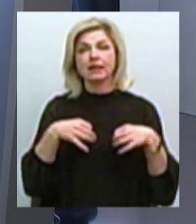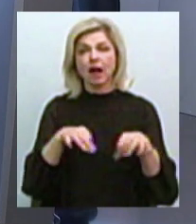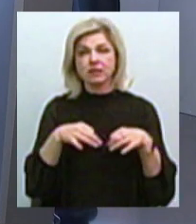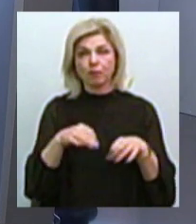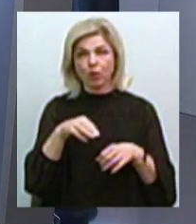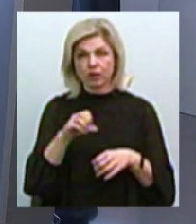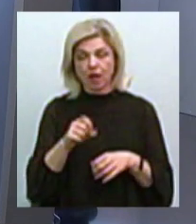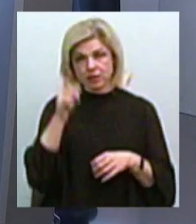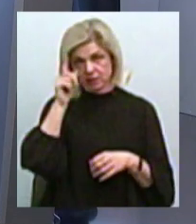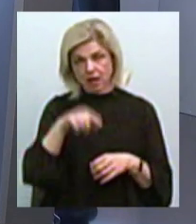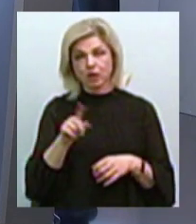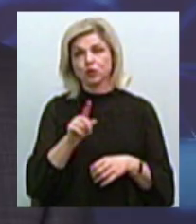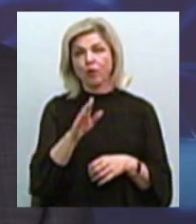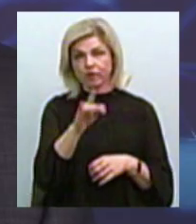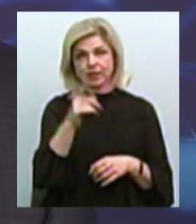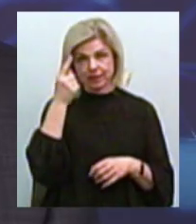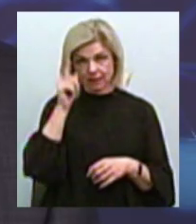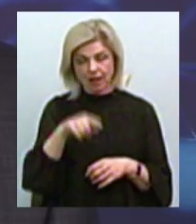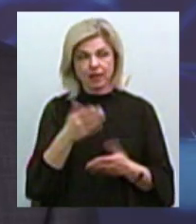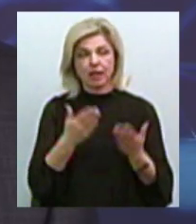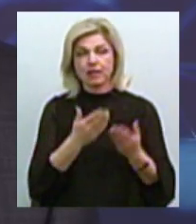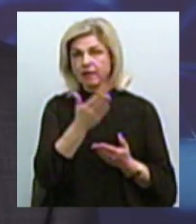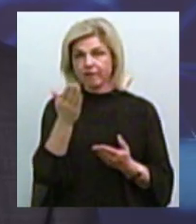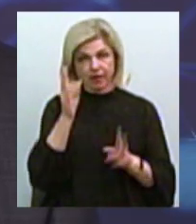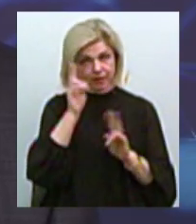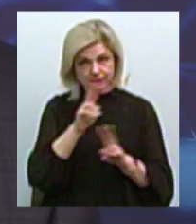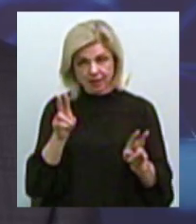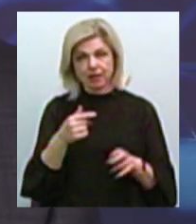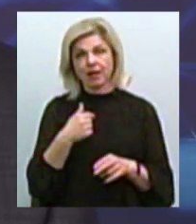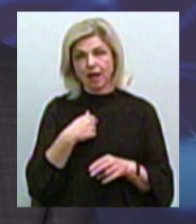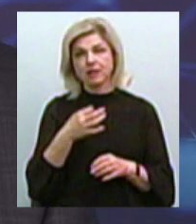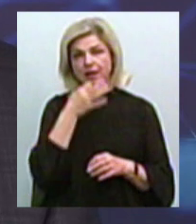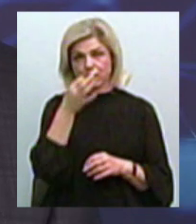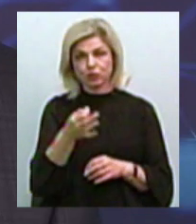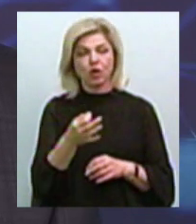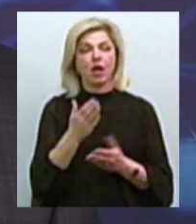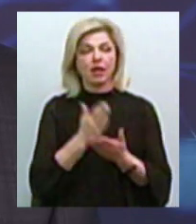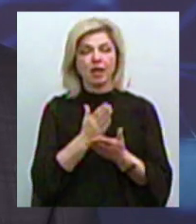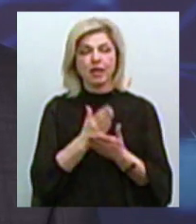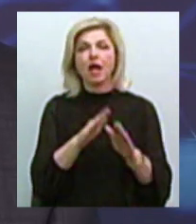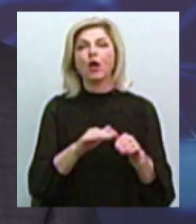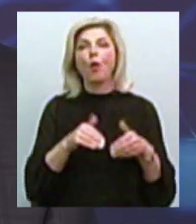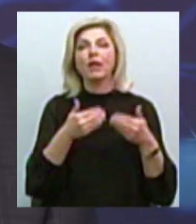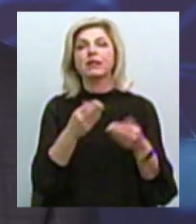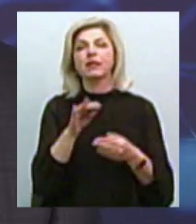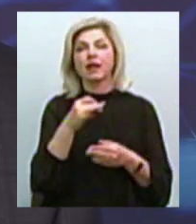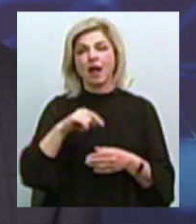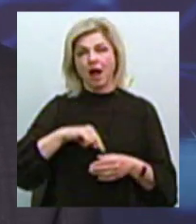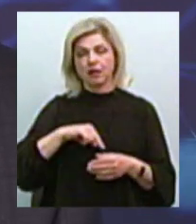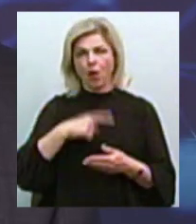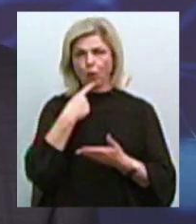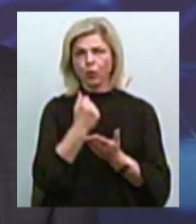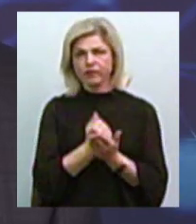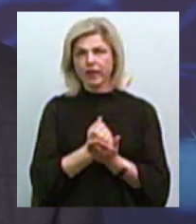транспортної, якщо ви знали, а якщо ви не знаєте, то я вам об цьому скажу, носить рекомендаційний характер. утвердительний характер